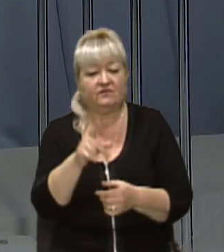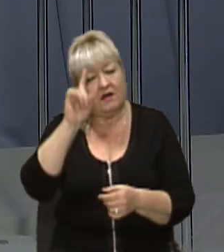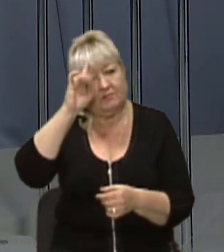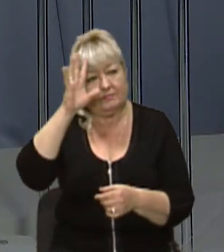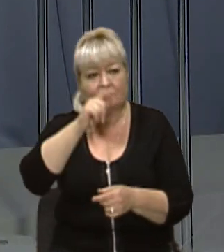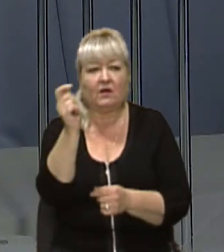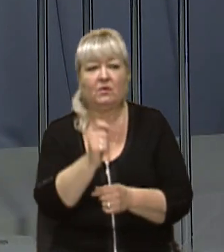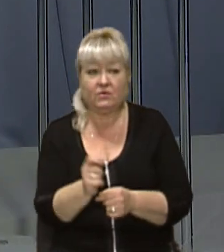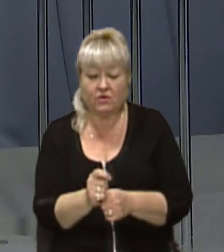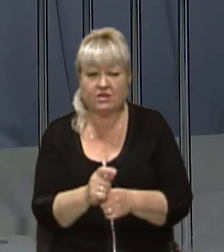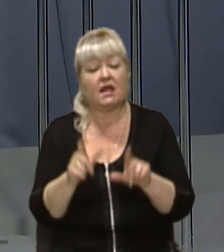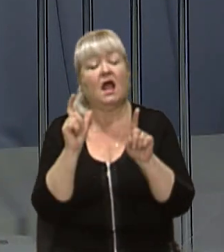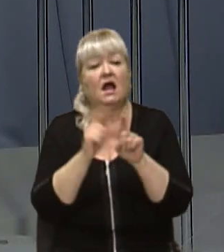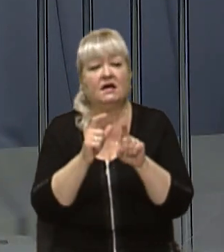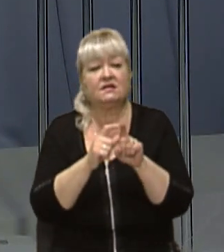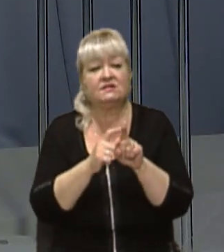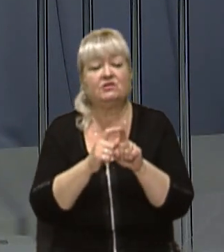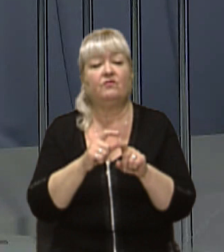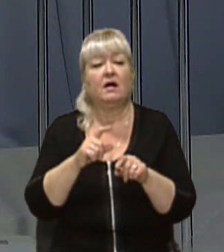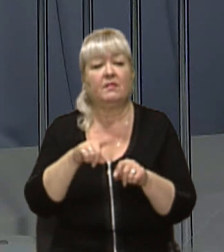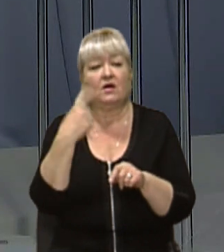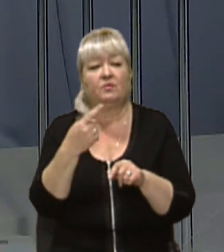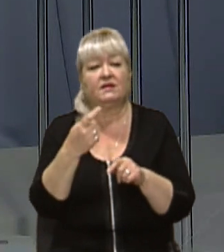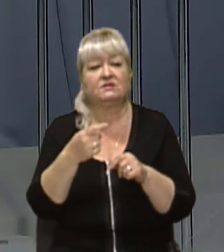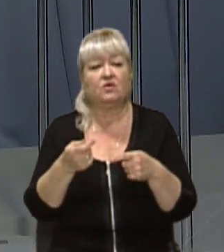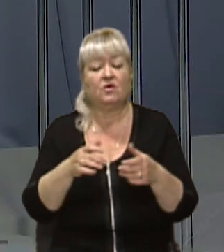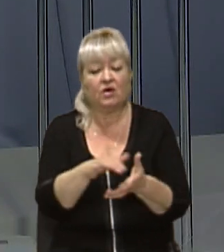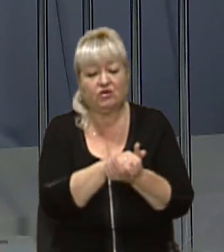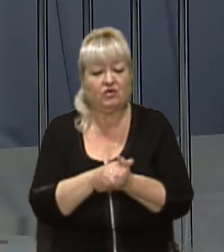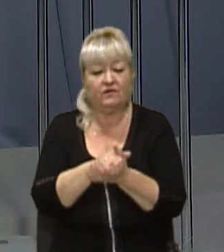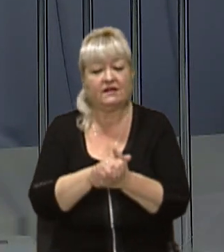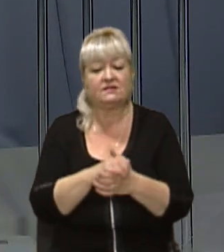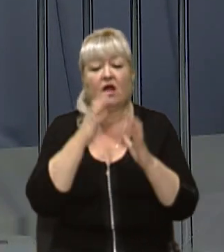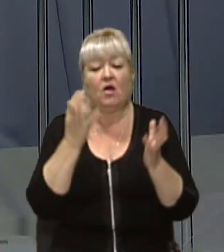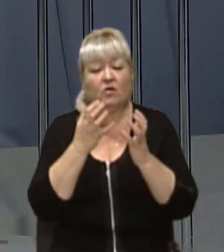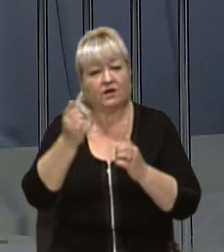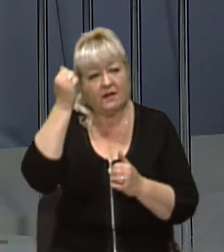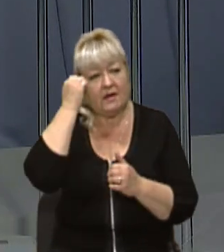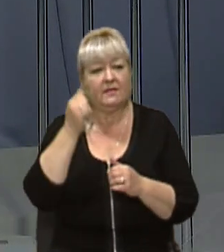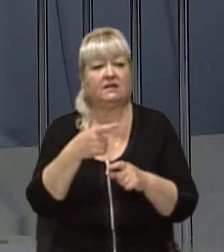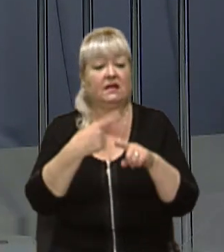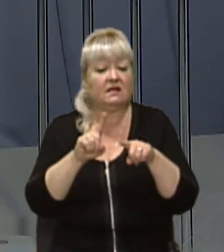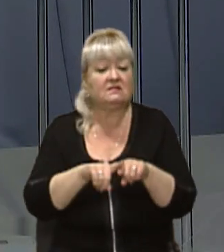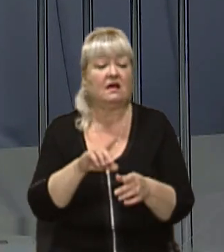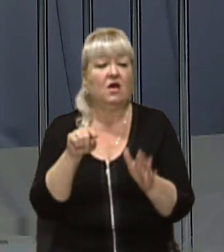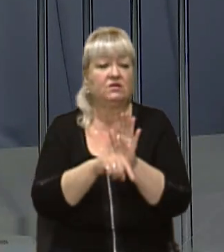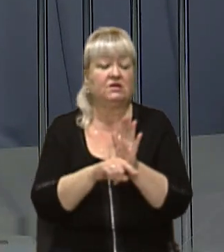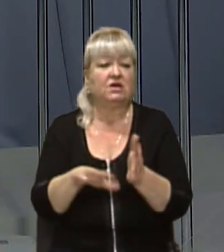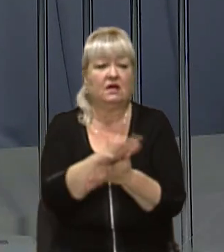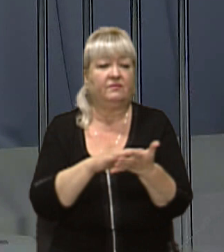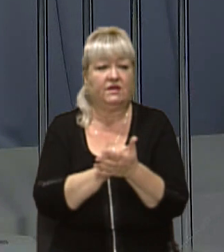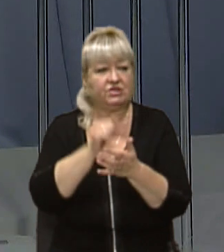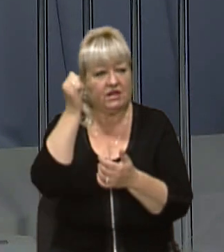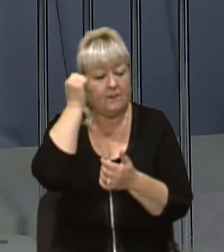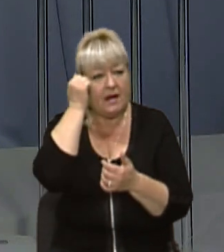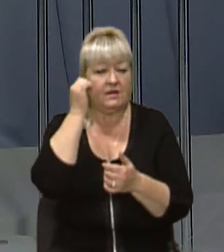Буцманюк. За словами голови обласного товариства охорони пам'яток історії Андрія Салюка, це нищення пам'ятки архітектури. Сьогодні